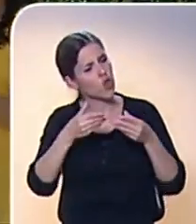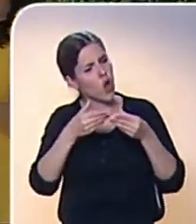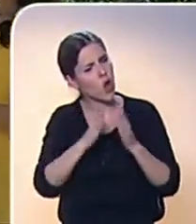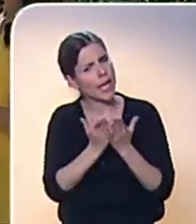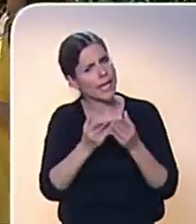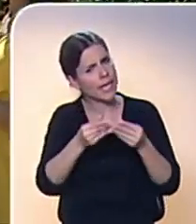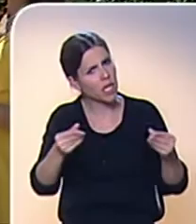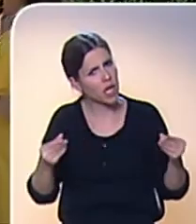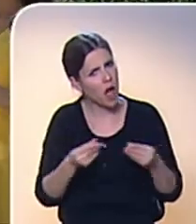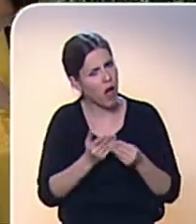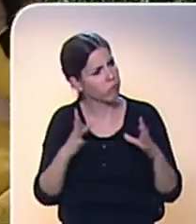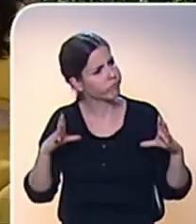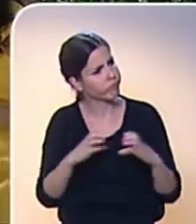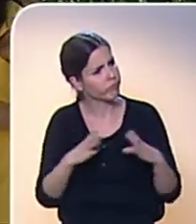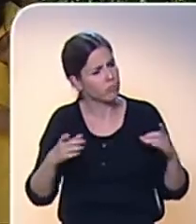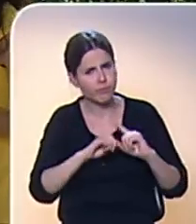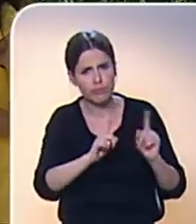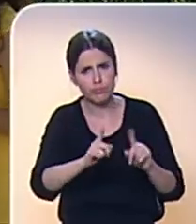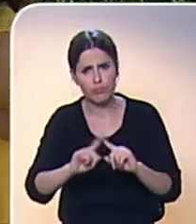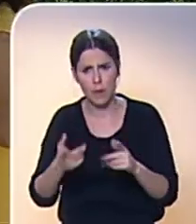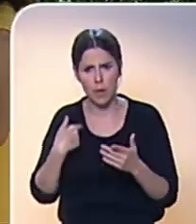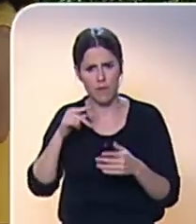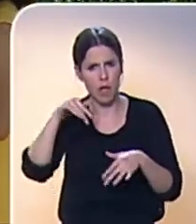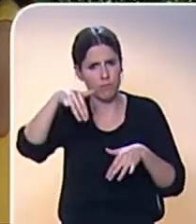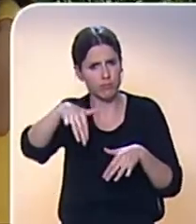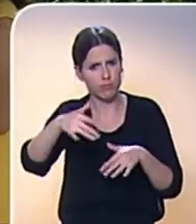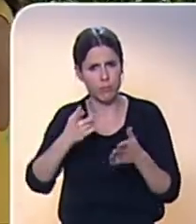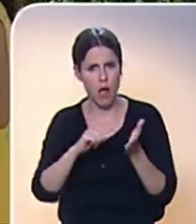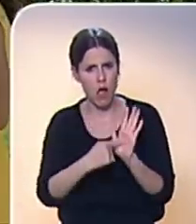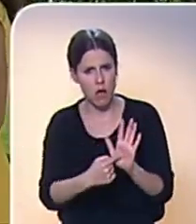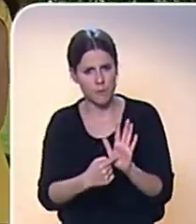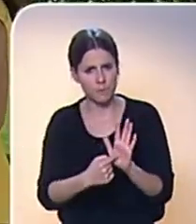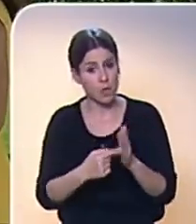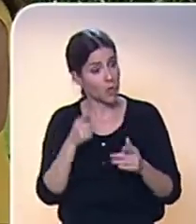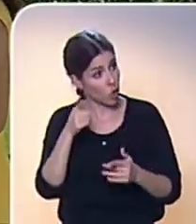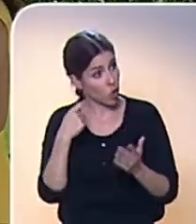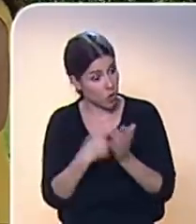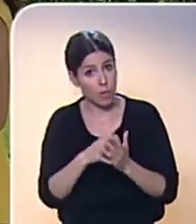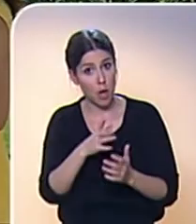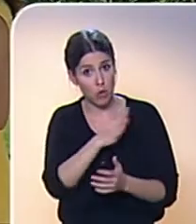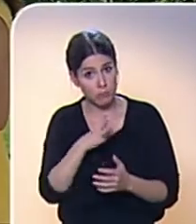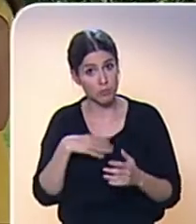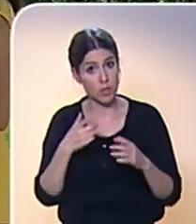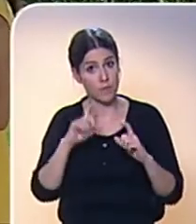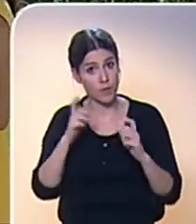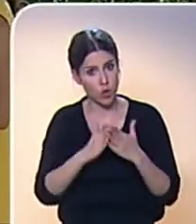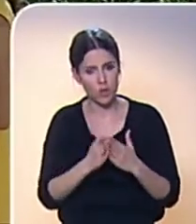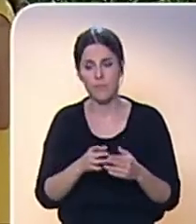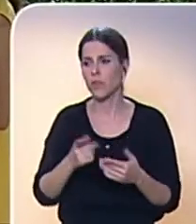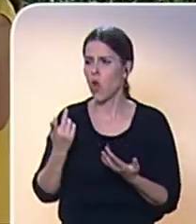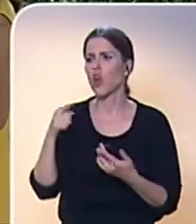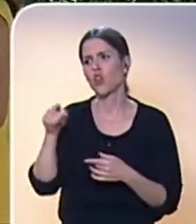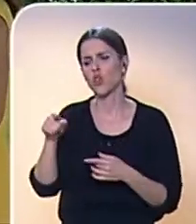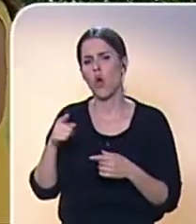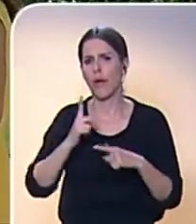myslím, že tyto formáty, které vidíme tady před sebou, tak to jsou takové ty běžné formáty, které se používají. Toto jsou ty nejoblíbenější formáty